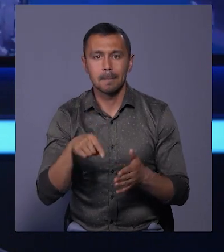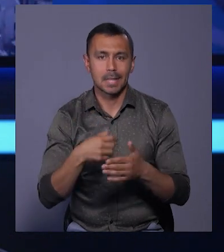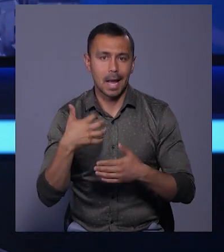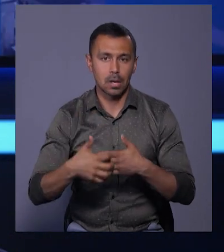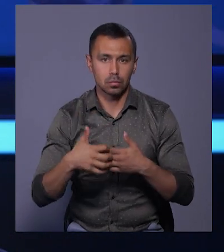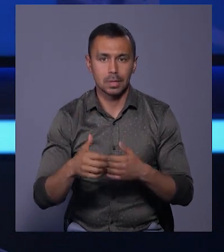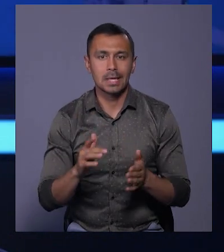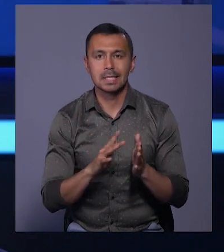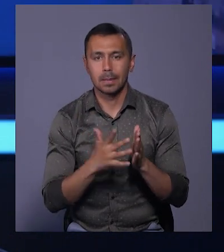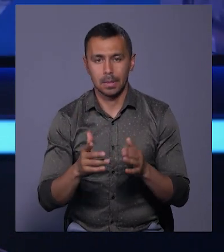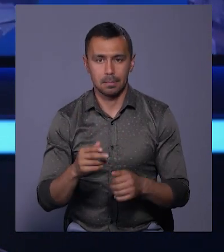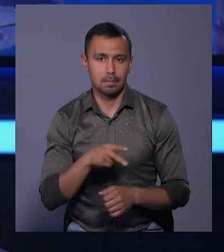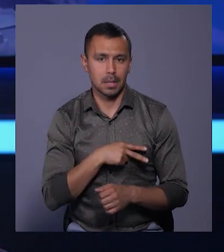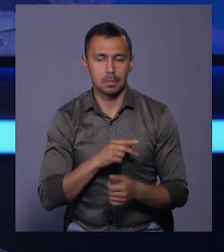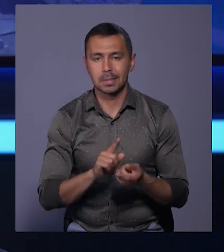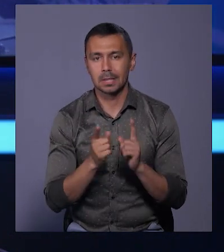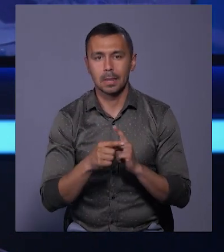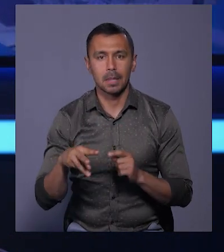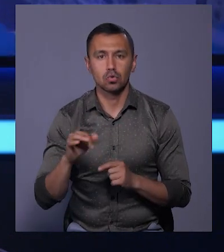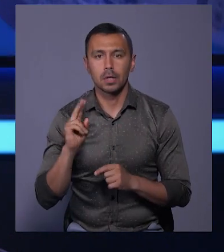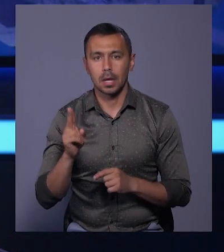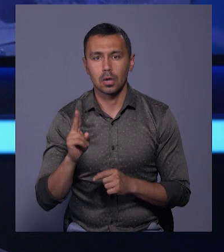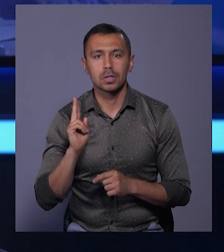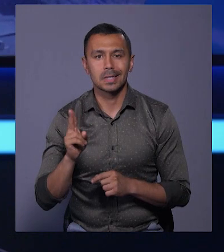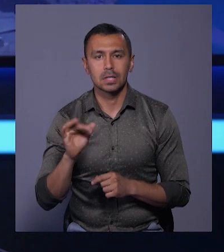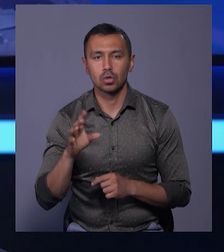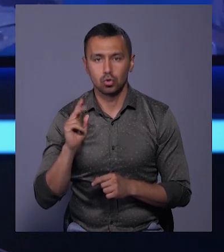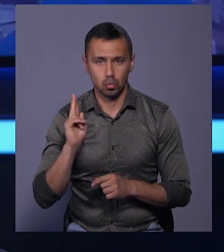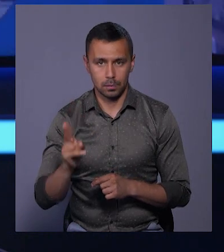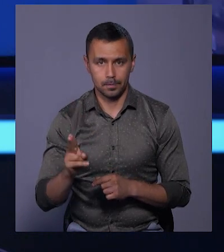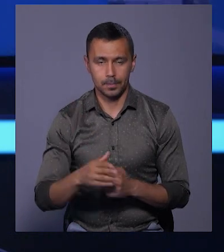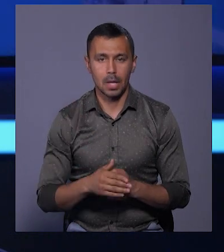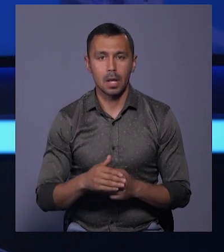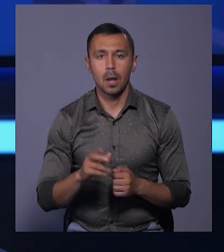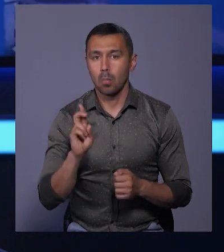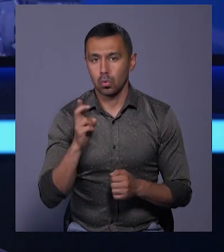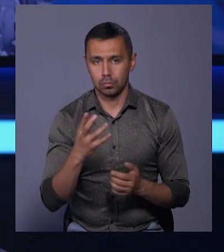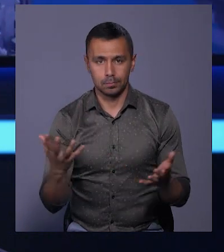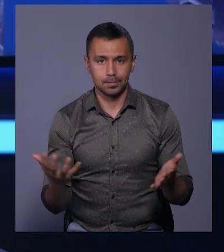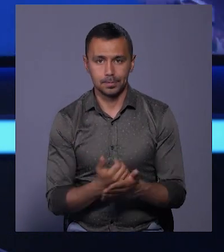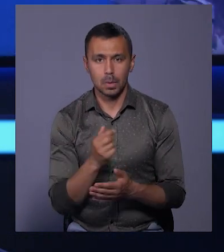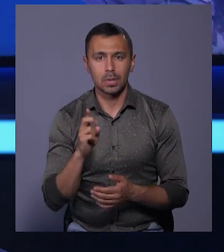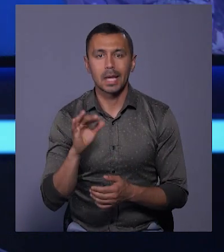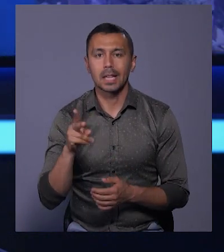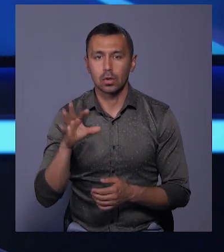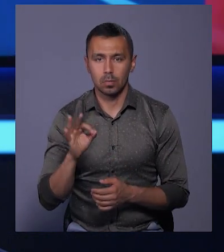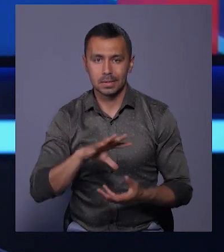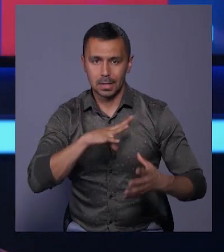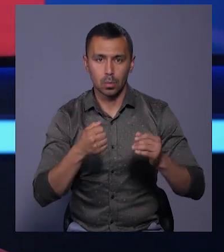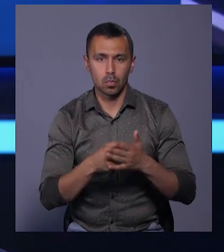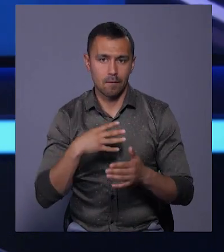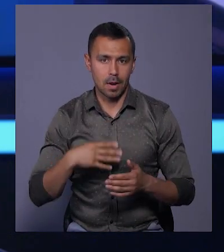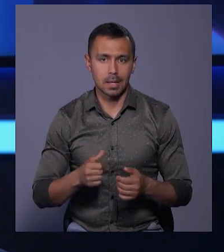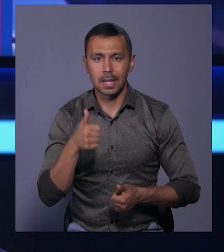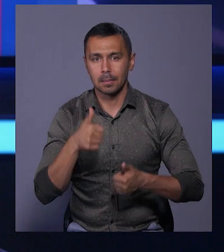Срібними призерами стали Максим Школьняк та Костянтин Задоянчук. Бронзу завоював Богдан Кириленко. Загалом до